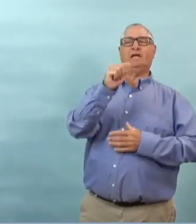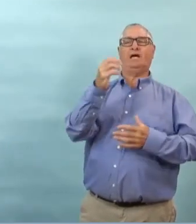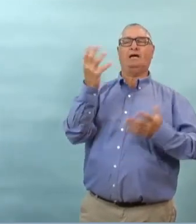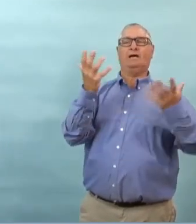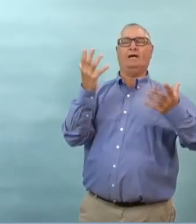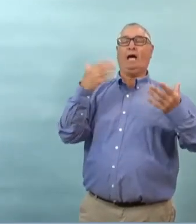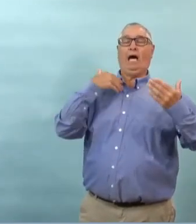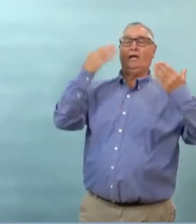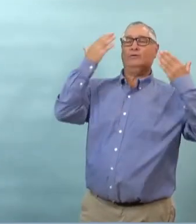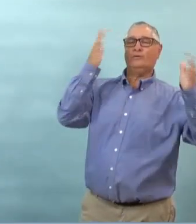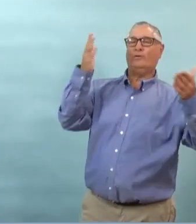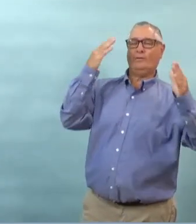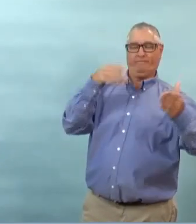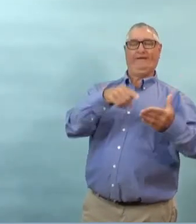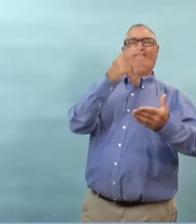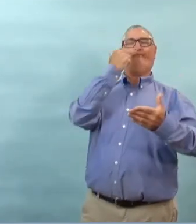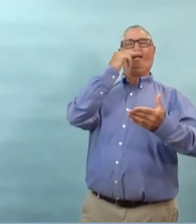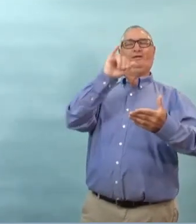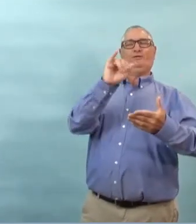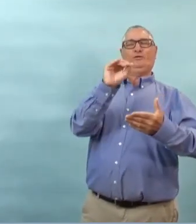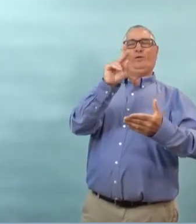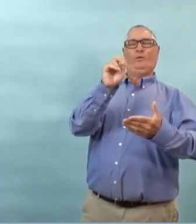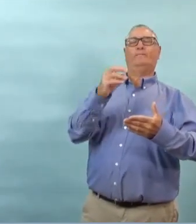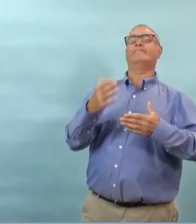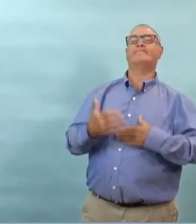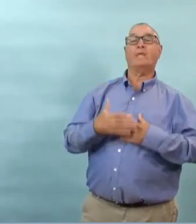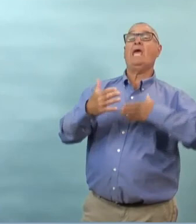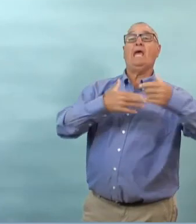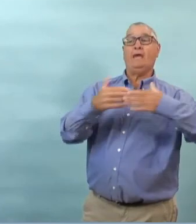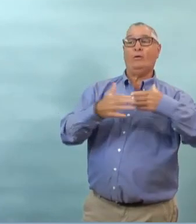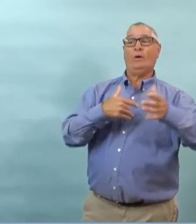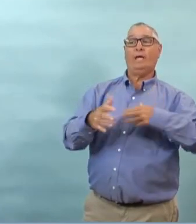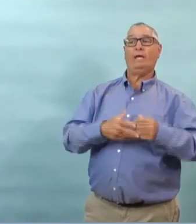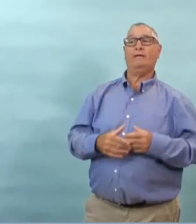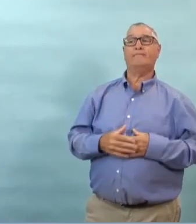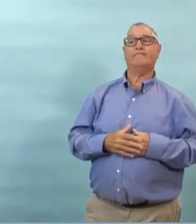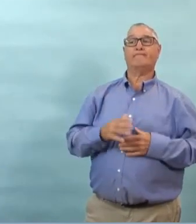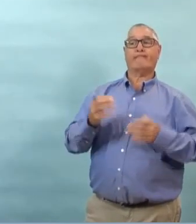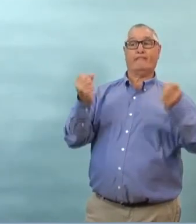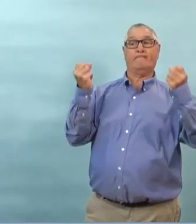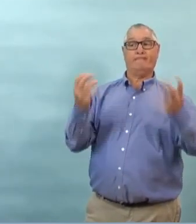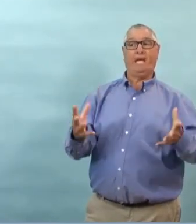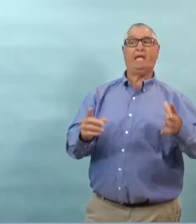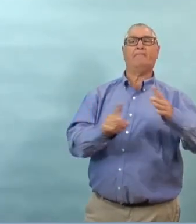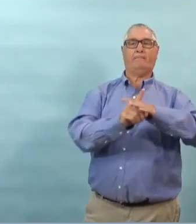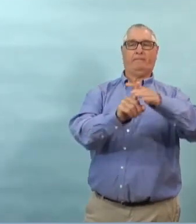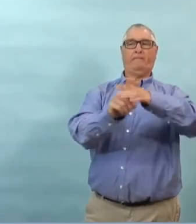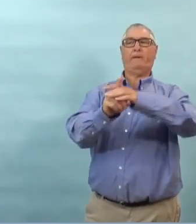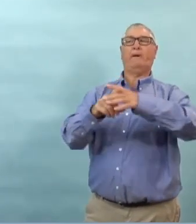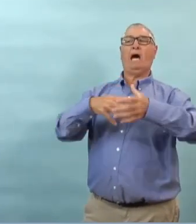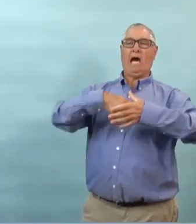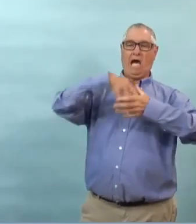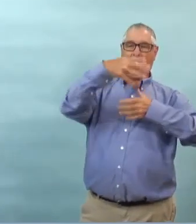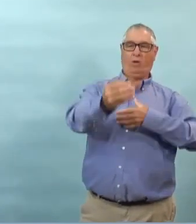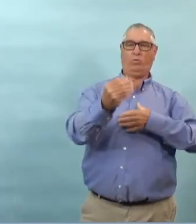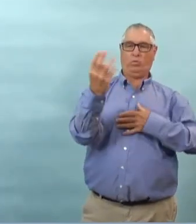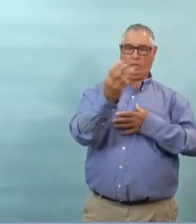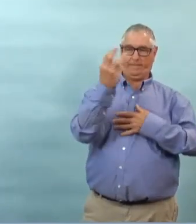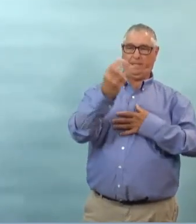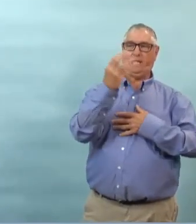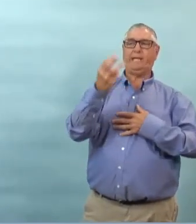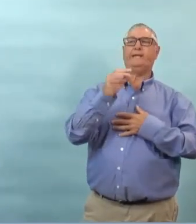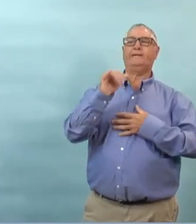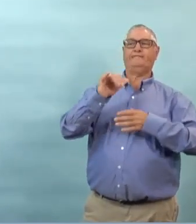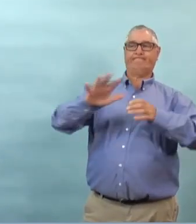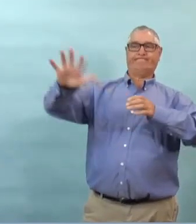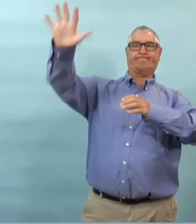j'essaie de trouver ce qu'ils avaient affiché sur facebook où ça disait que leur pizza était spéciale ou quelque chose comme ça en tout cas on voit beaucoup de cas à